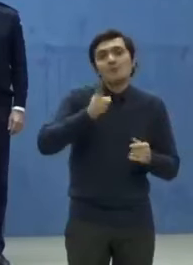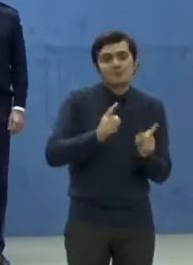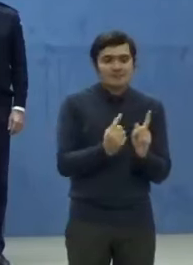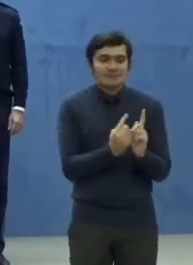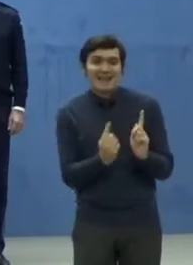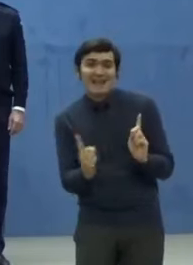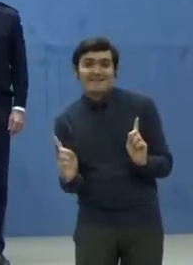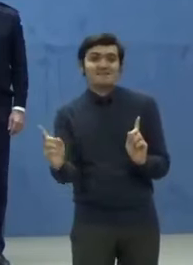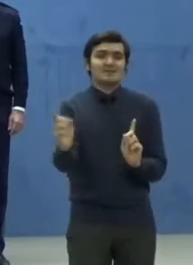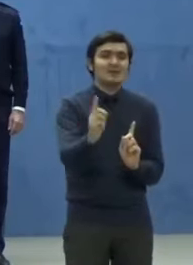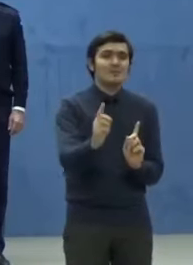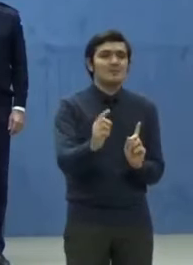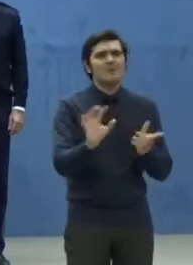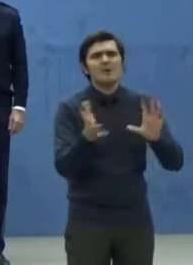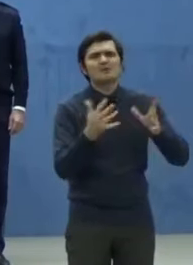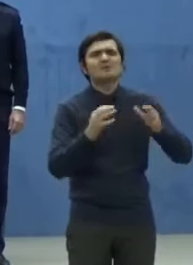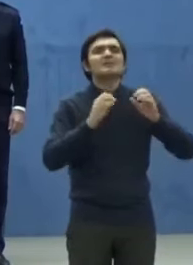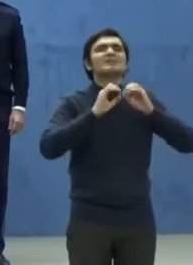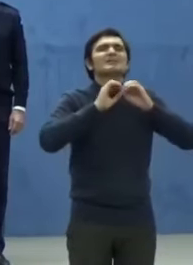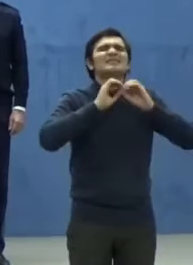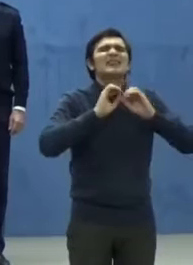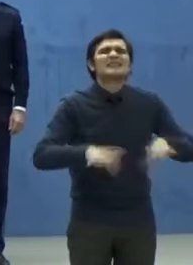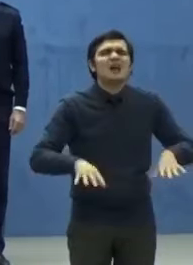posibil dezastru viitor.